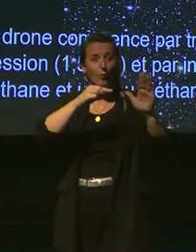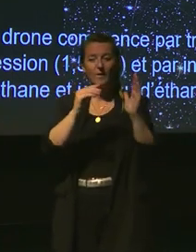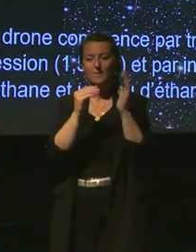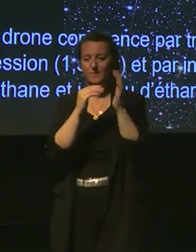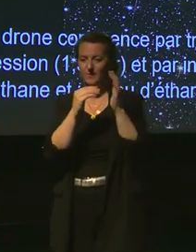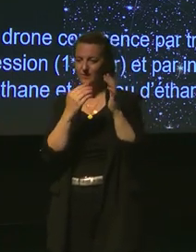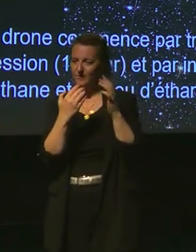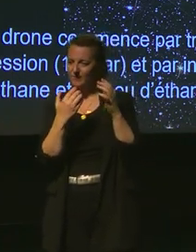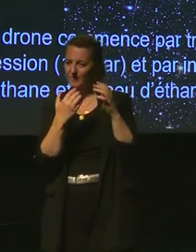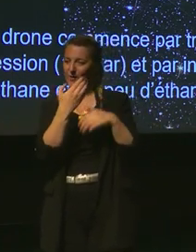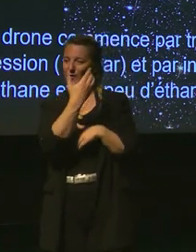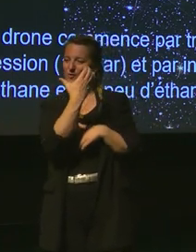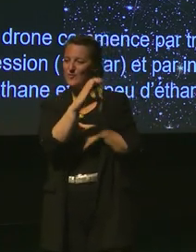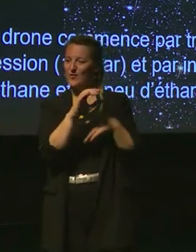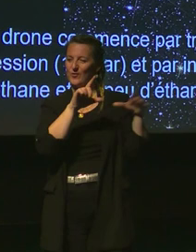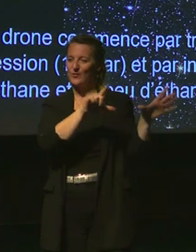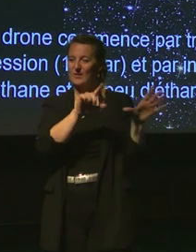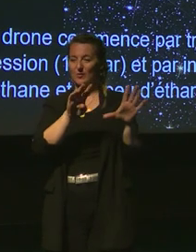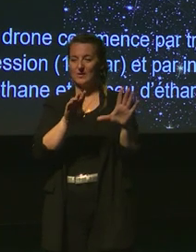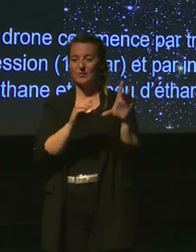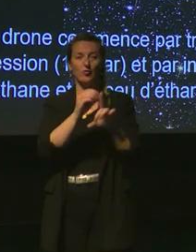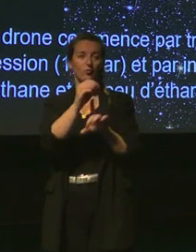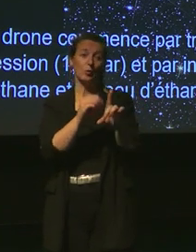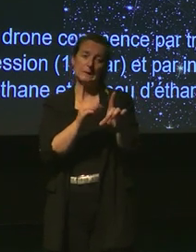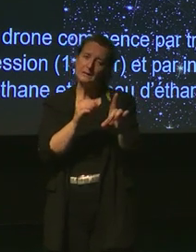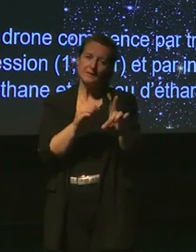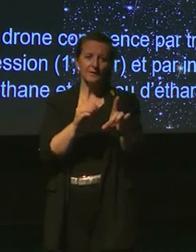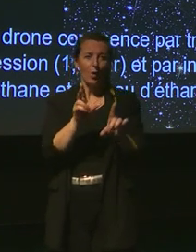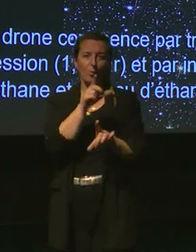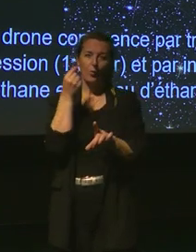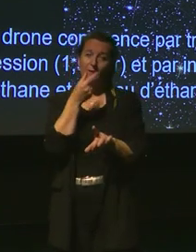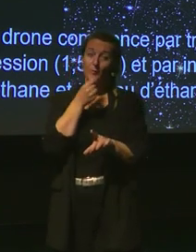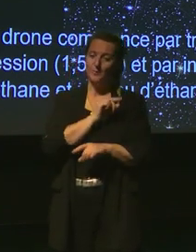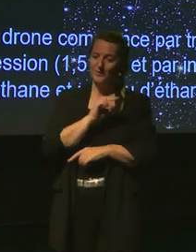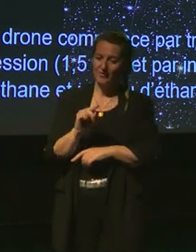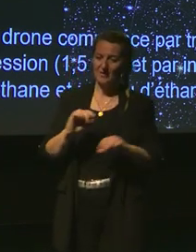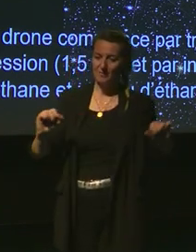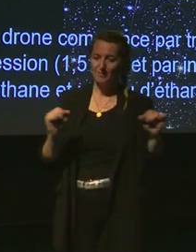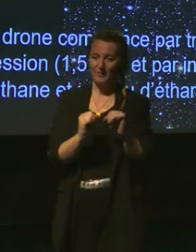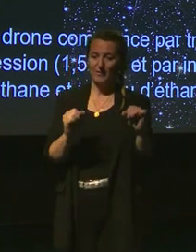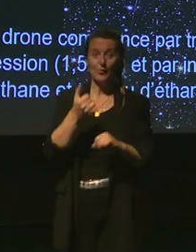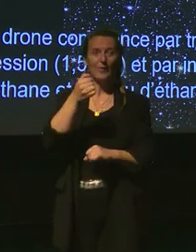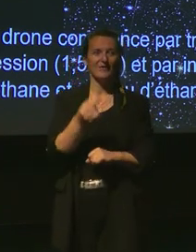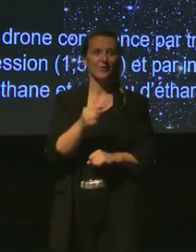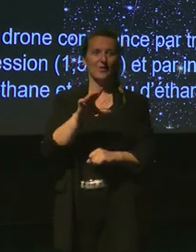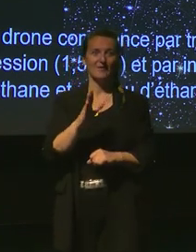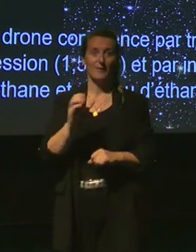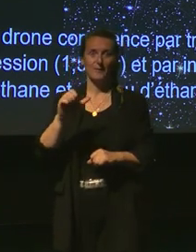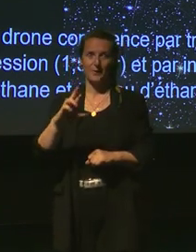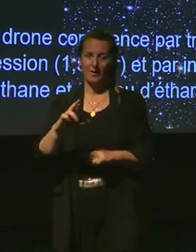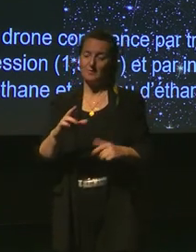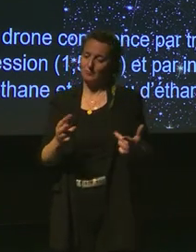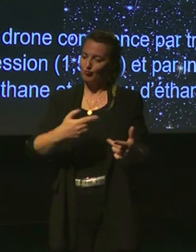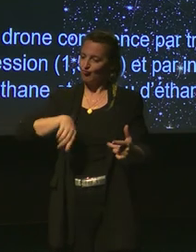celle-ci c'est parfait pour un homosapias ok la pression avec le sine bar c'est à peu près sympathique comme on résiste à ce genre de pression